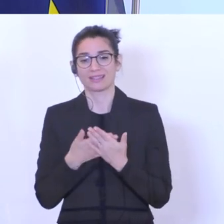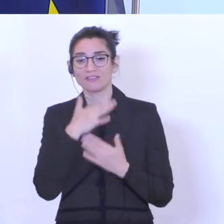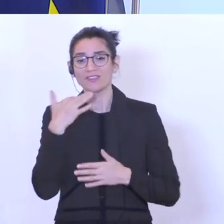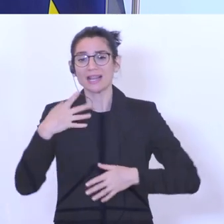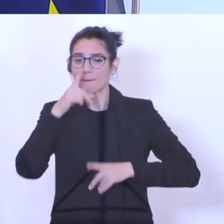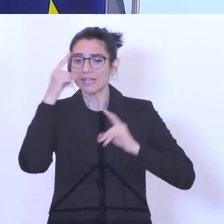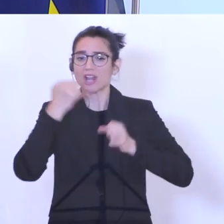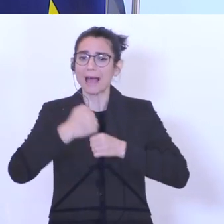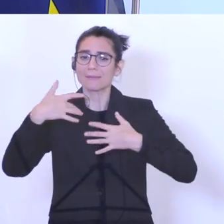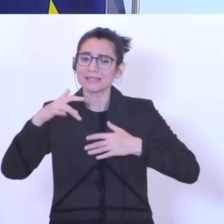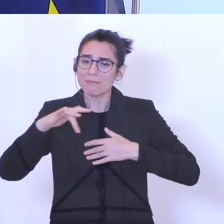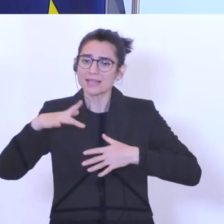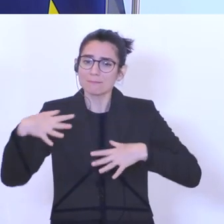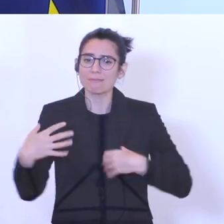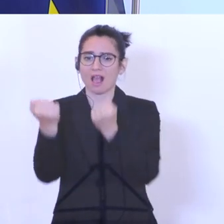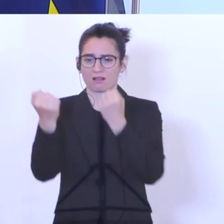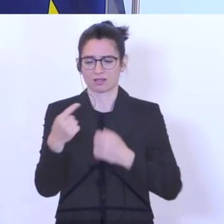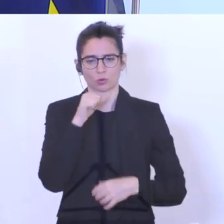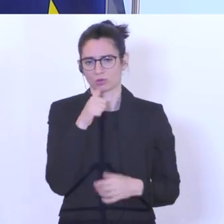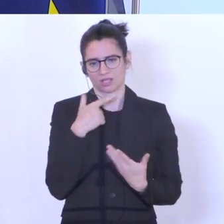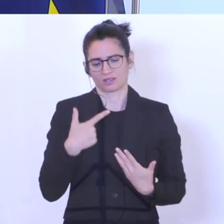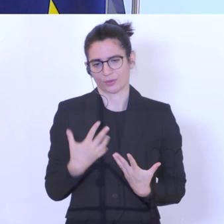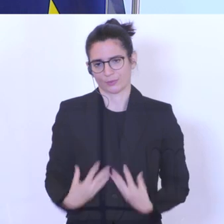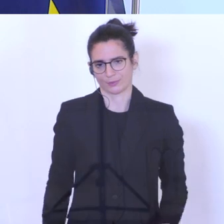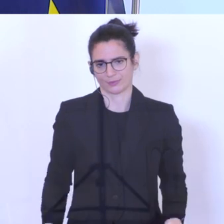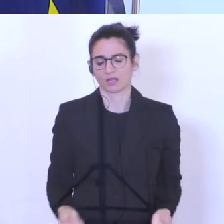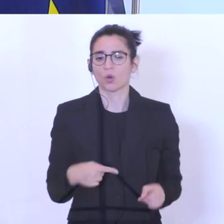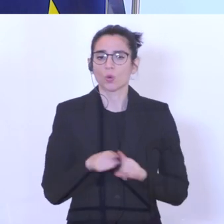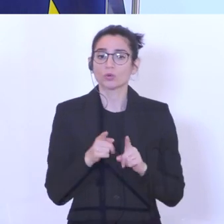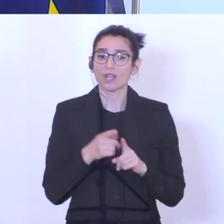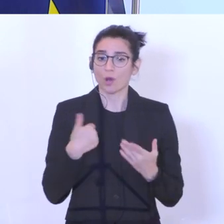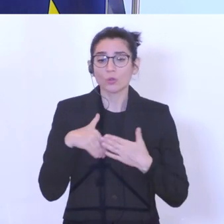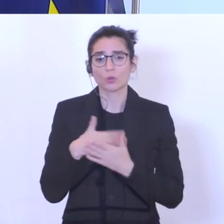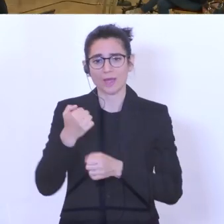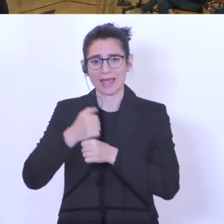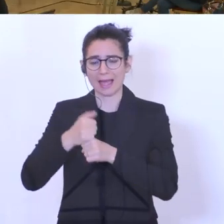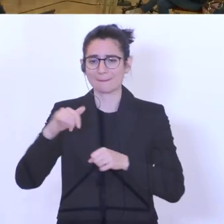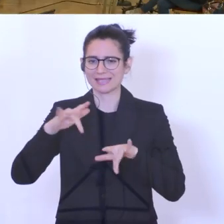behalten und aber auch, dass durch verschiedene Investitionen Arbeitsplätze geschaffen werden.